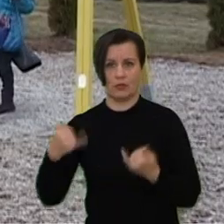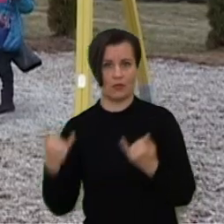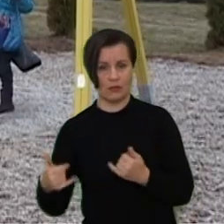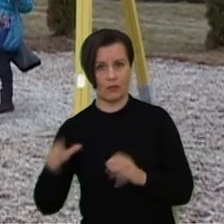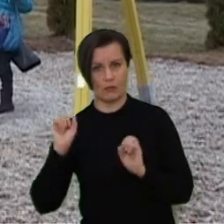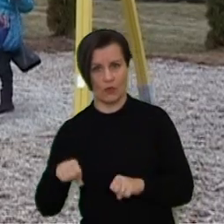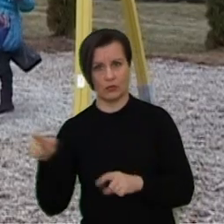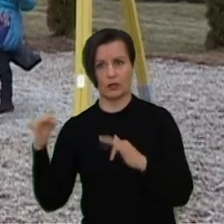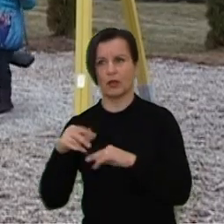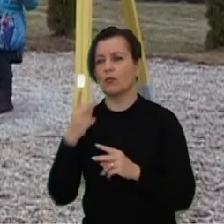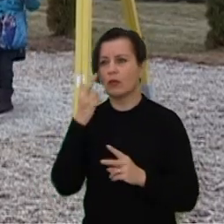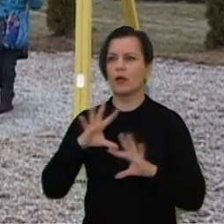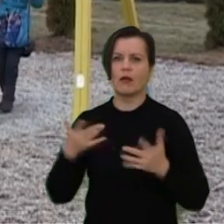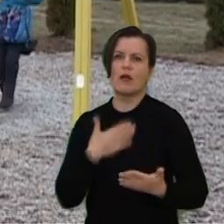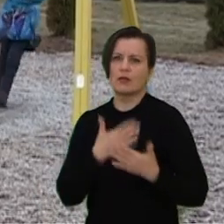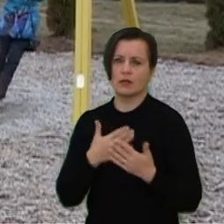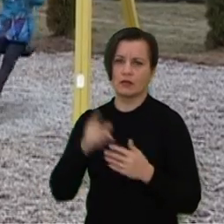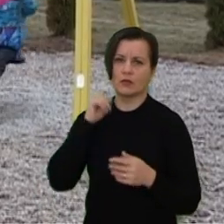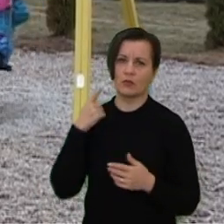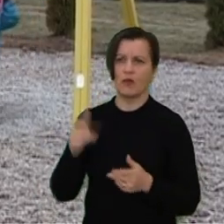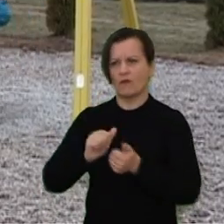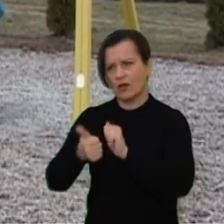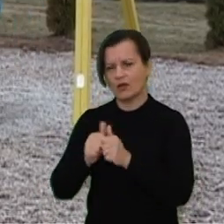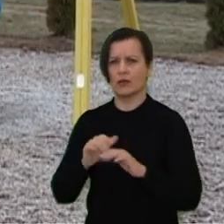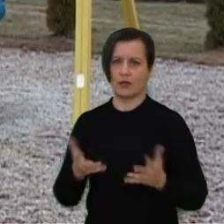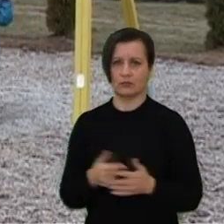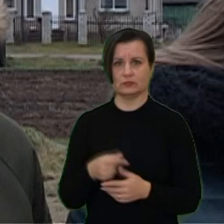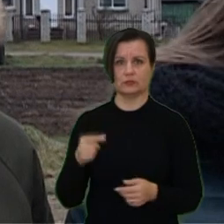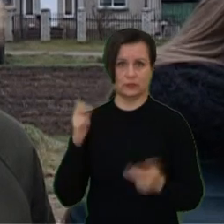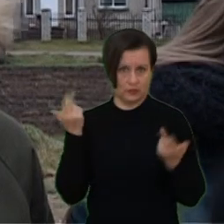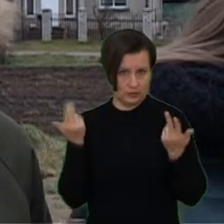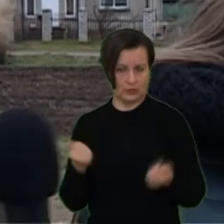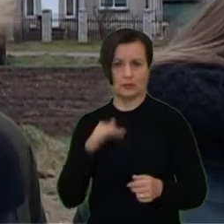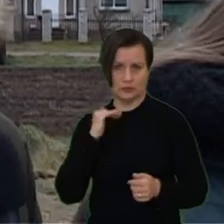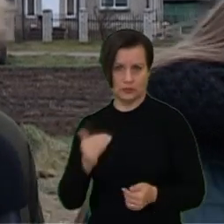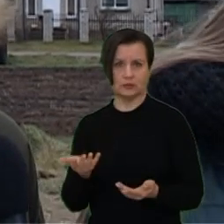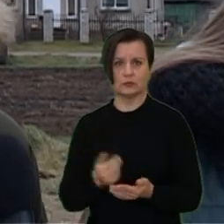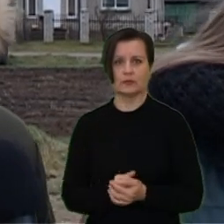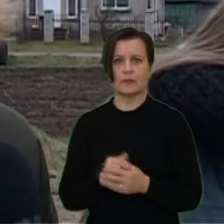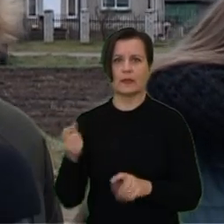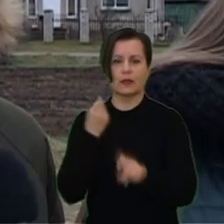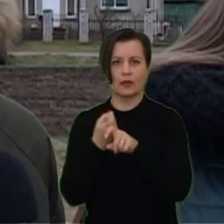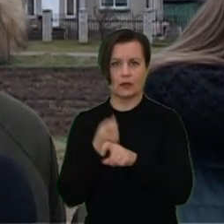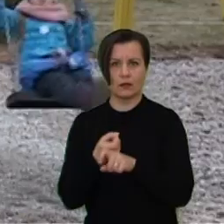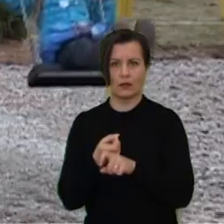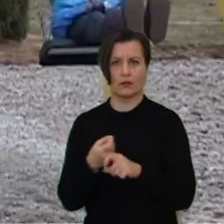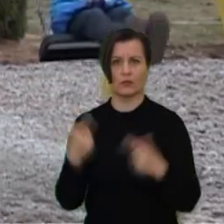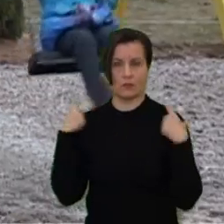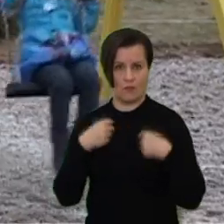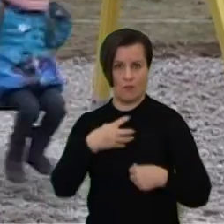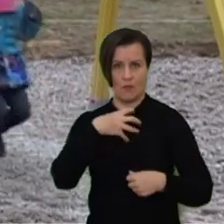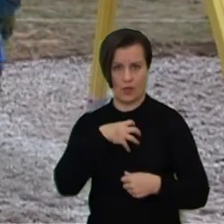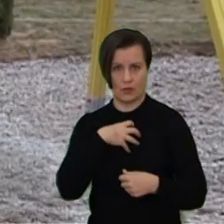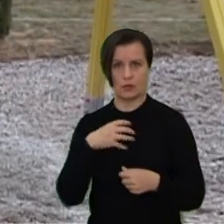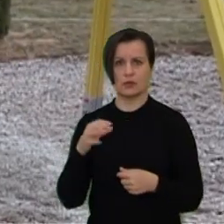dabar jau galėsit čia kažką daryti. Ar parodysit kažkokią iniciatyvą, jaunimas, kokias svaržybos? Žinoma, būtinai parodysiu. Gedainio